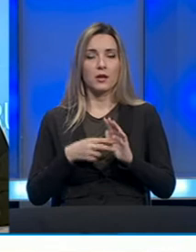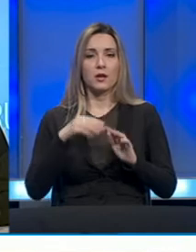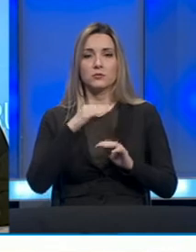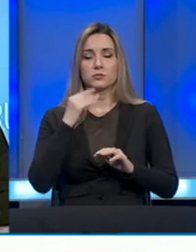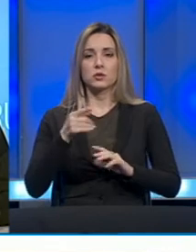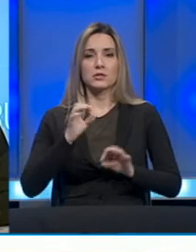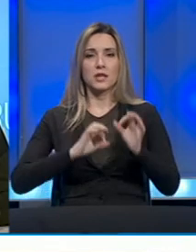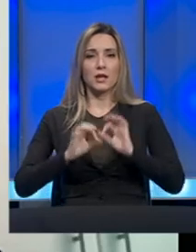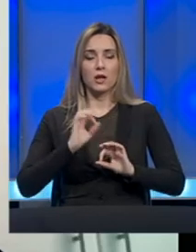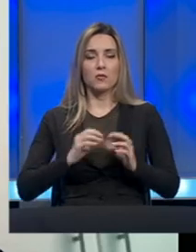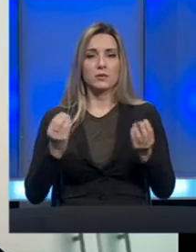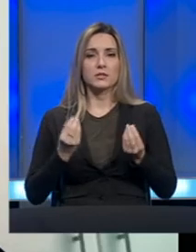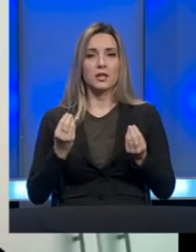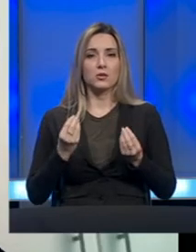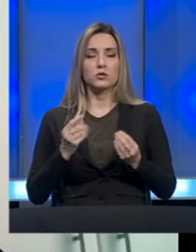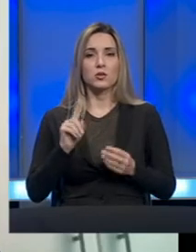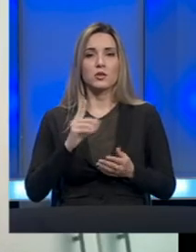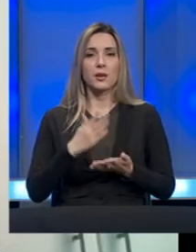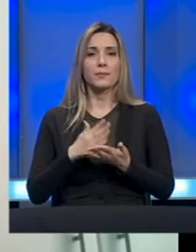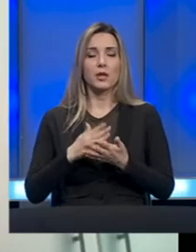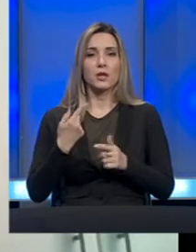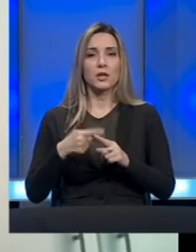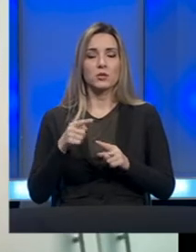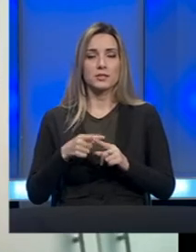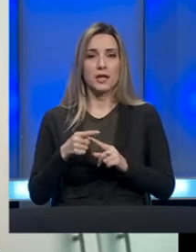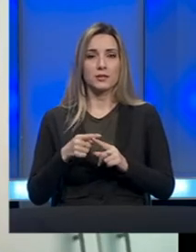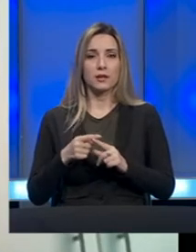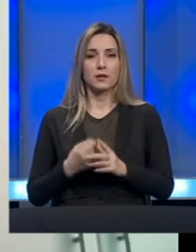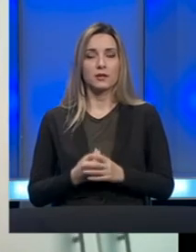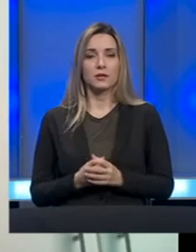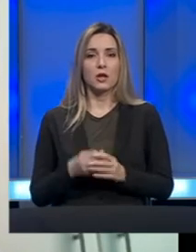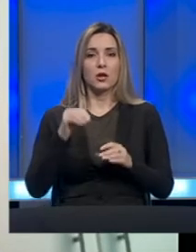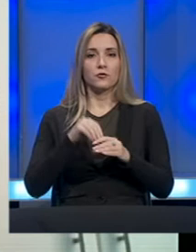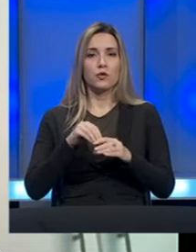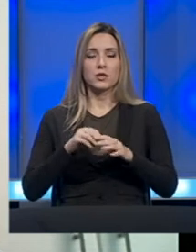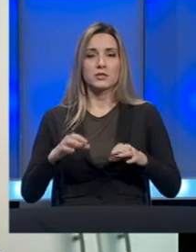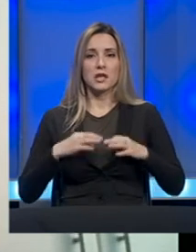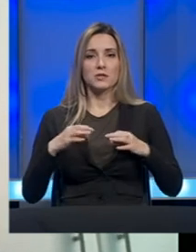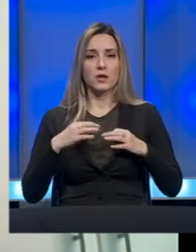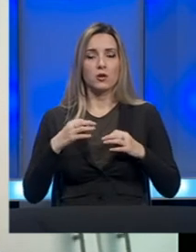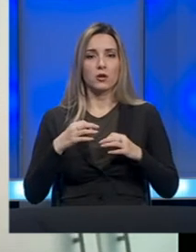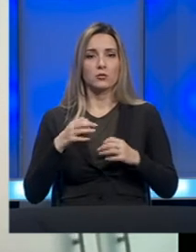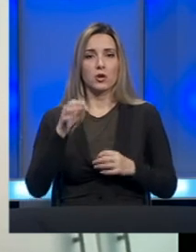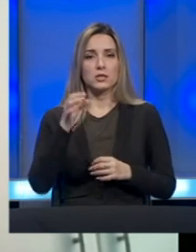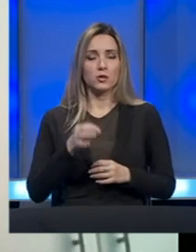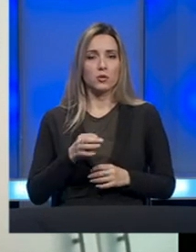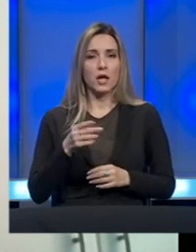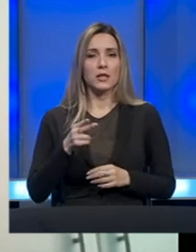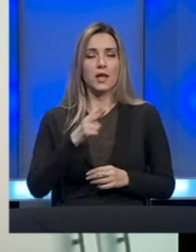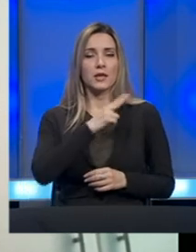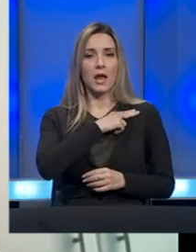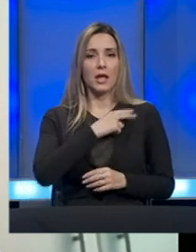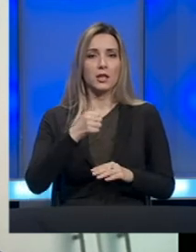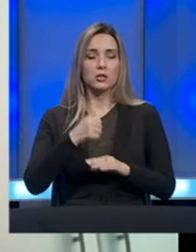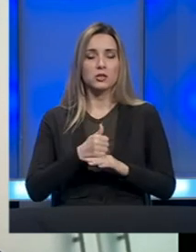lijekovima zato što, evo, nije bilo nedostatka, jeli, fond zdravstvenog osiguranja i reosiguranja je nadlažan